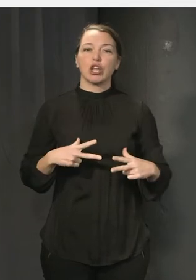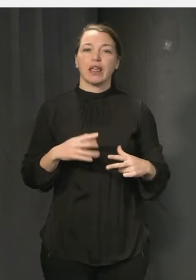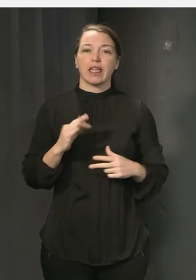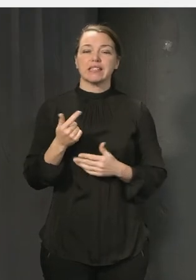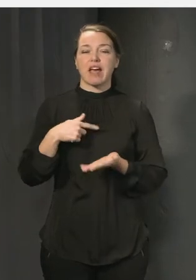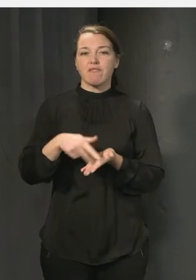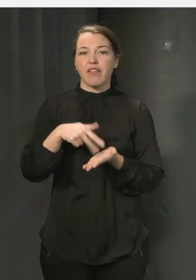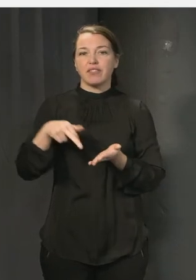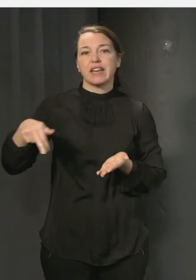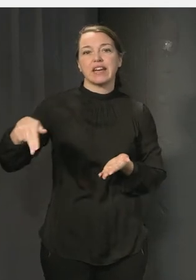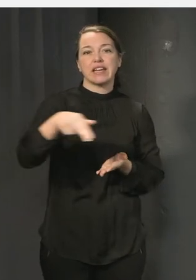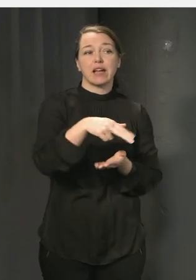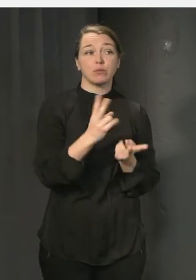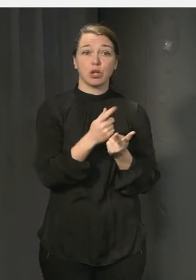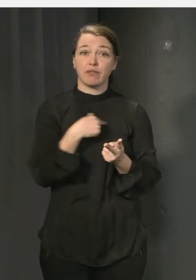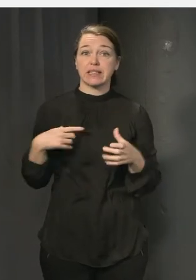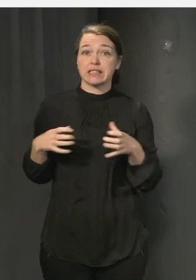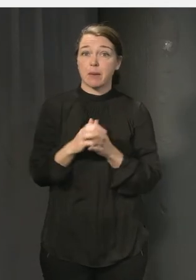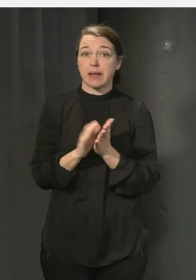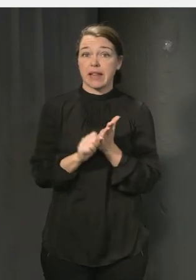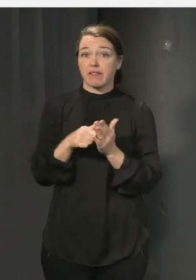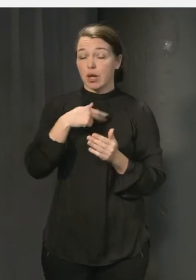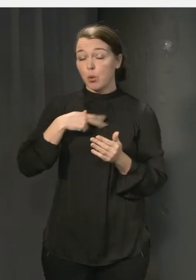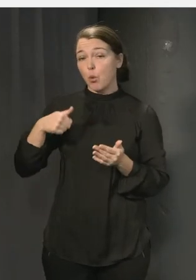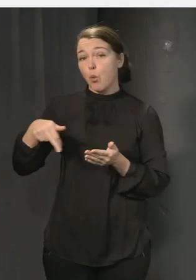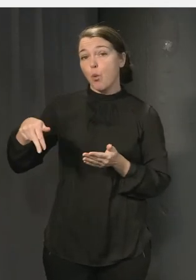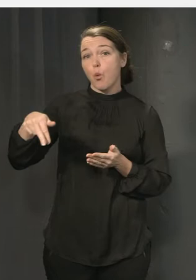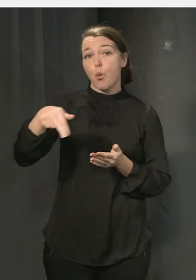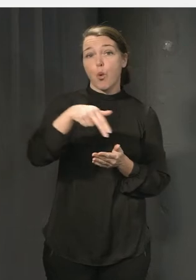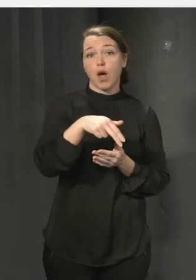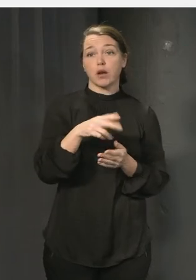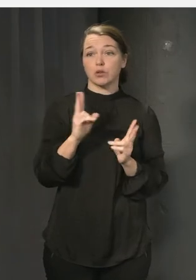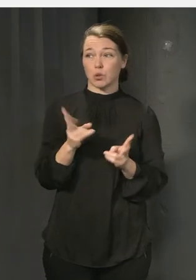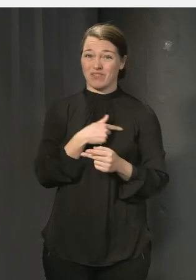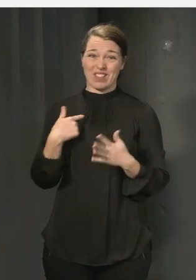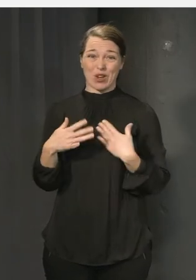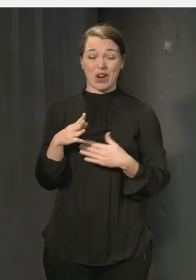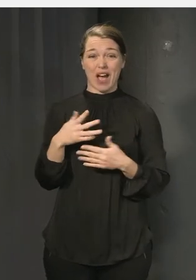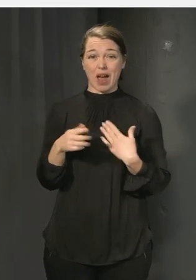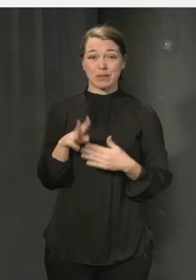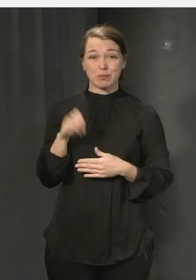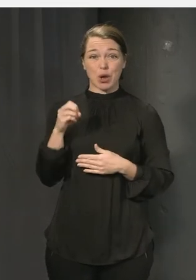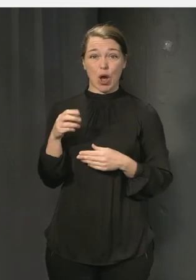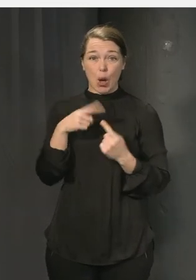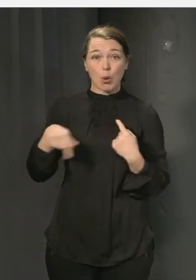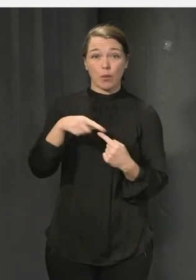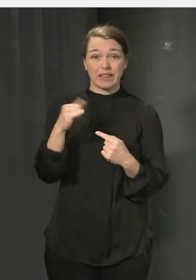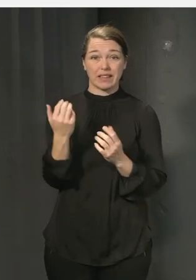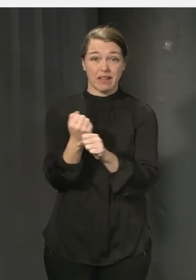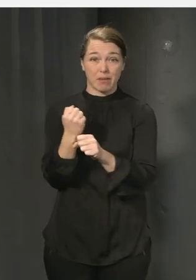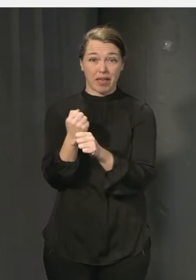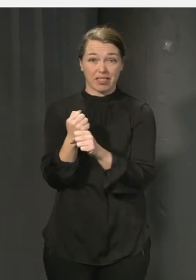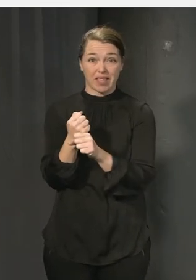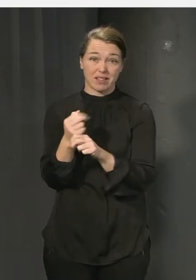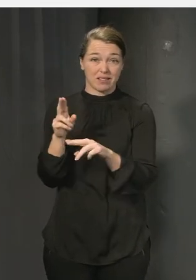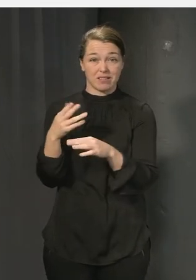så att man tillsammans med elever gör en rond, ungefär som vi gör arbetsmiljöronder på jobbet i skolan och tittar och